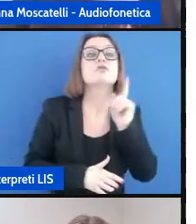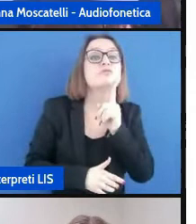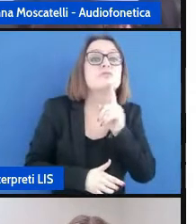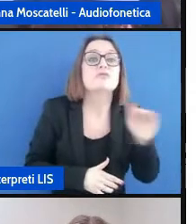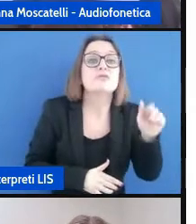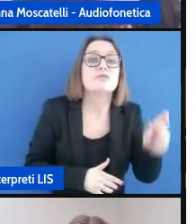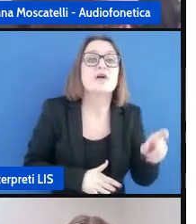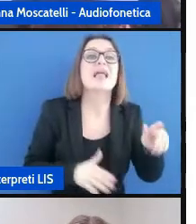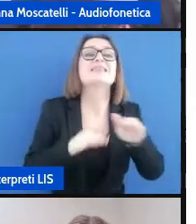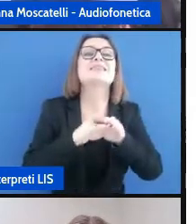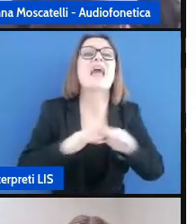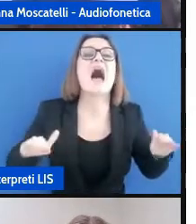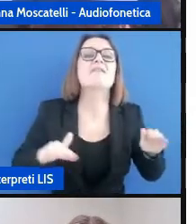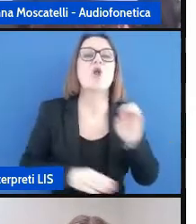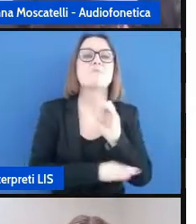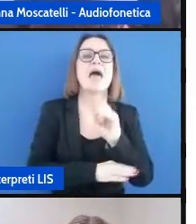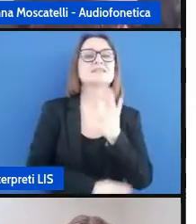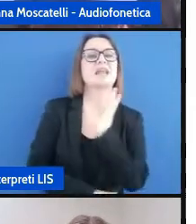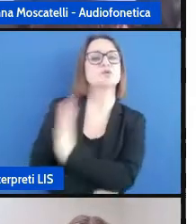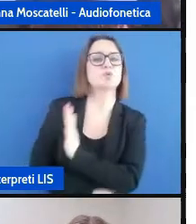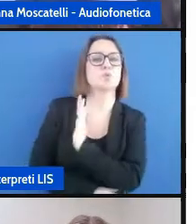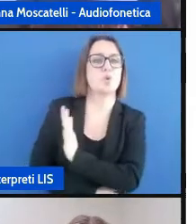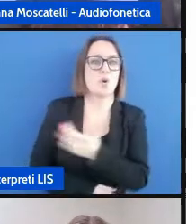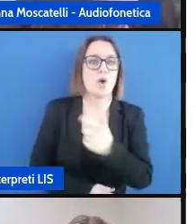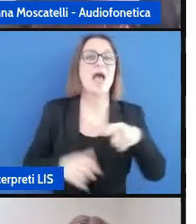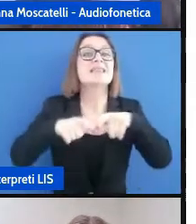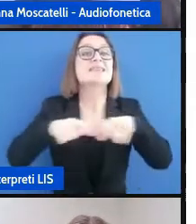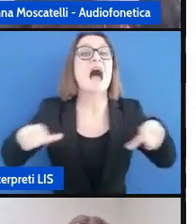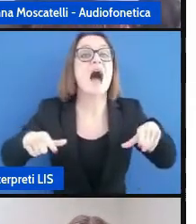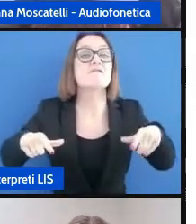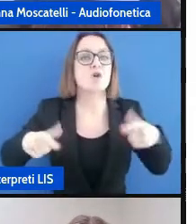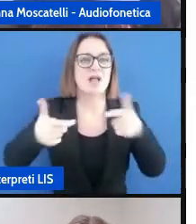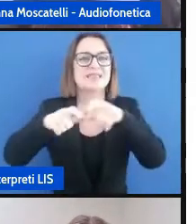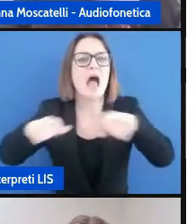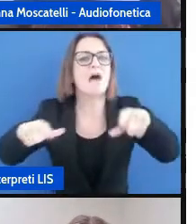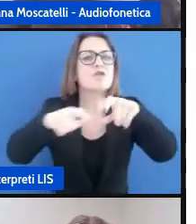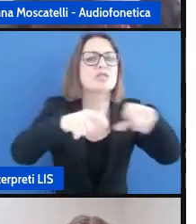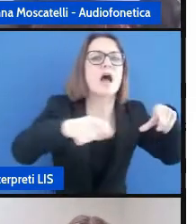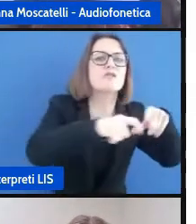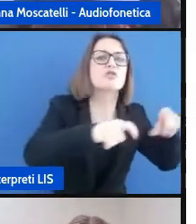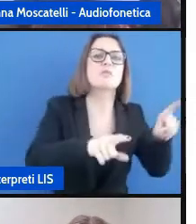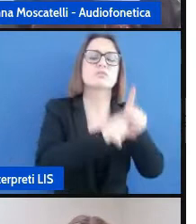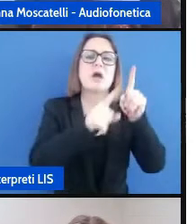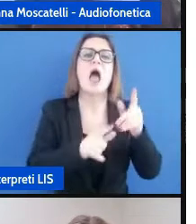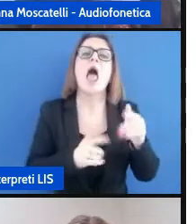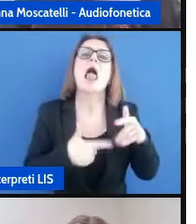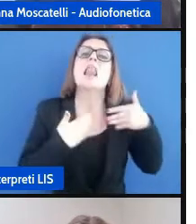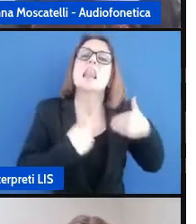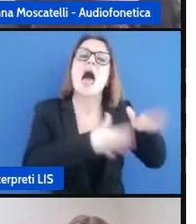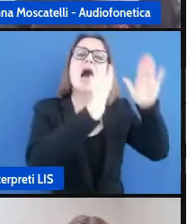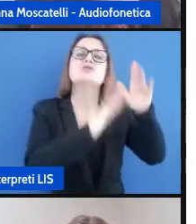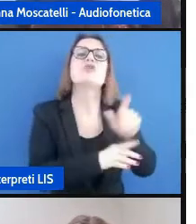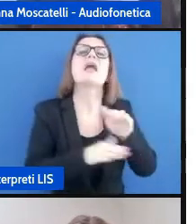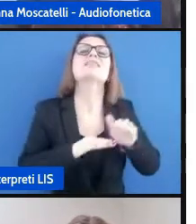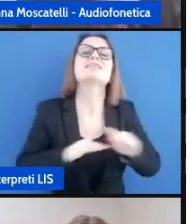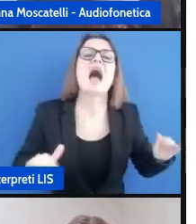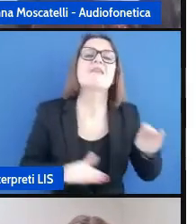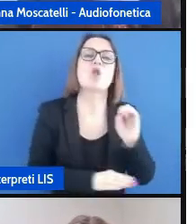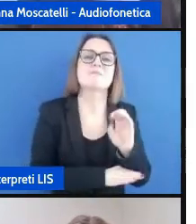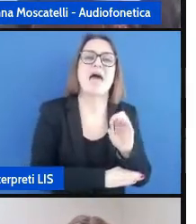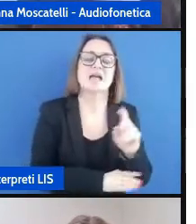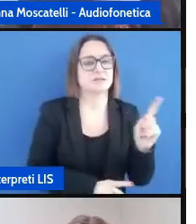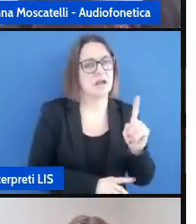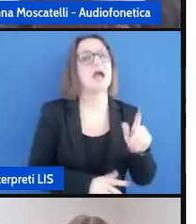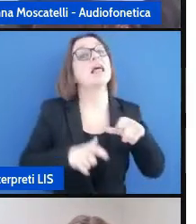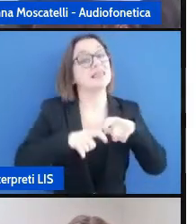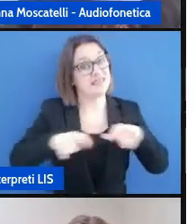tavolo della maestra ma non fermiamoci a permettergli di chiamarlo tavolo della maestra quello è il tavolo della